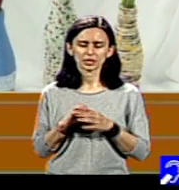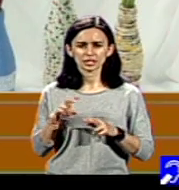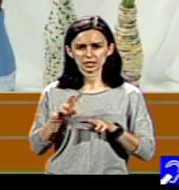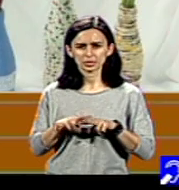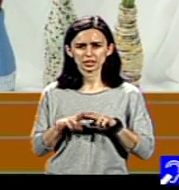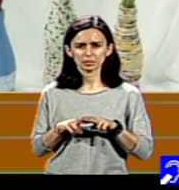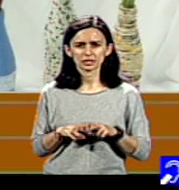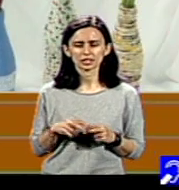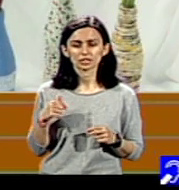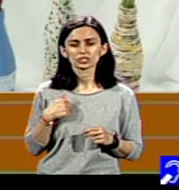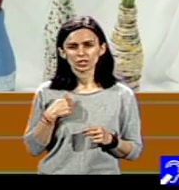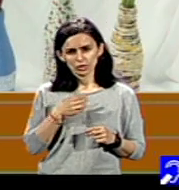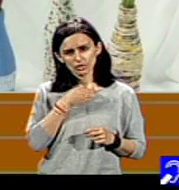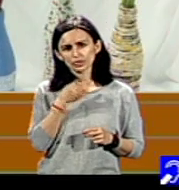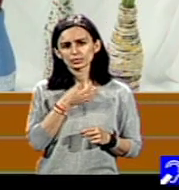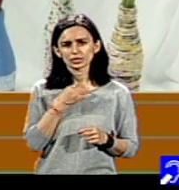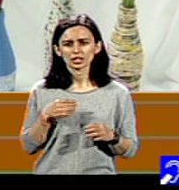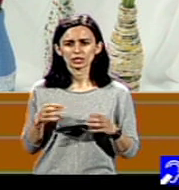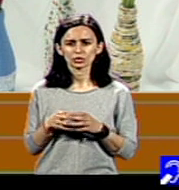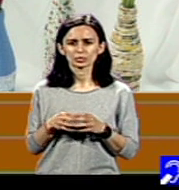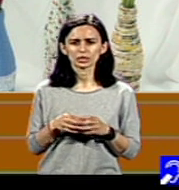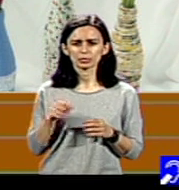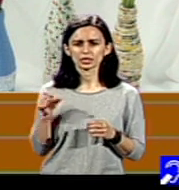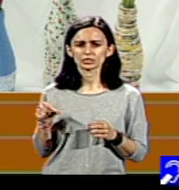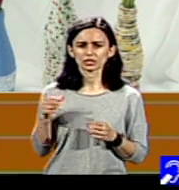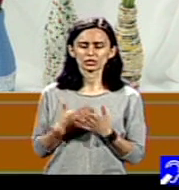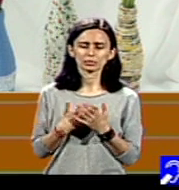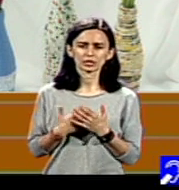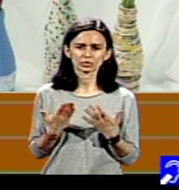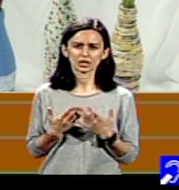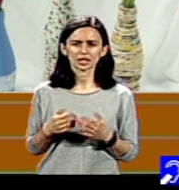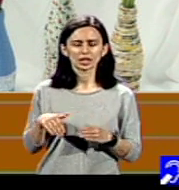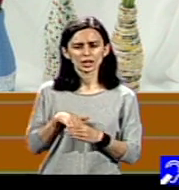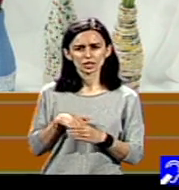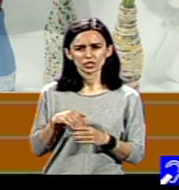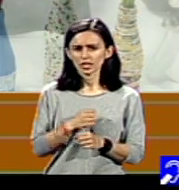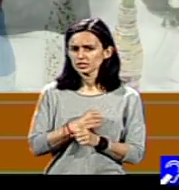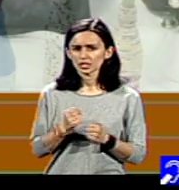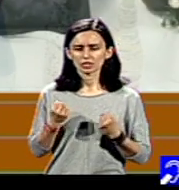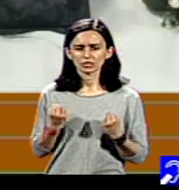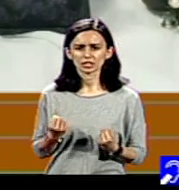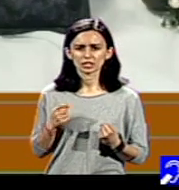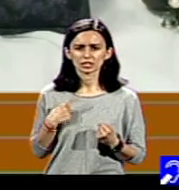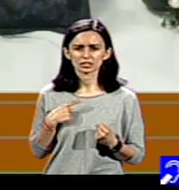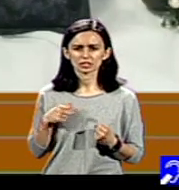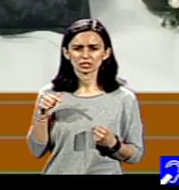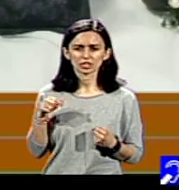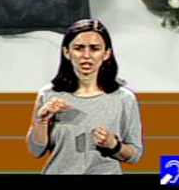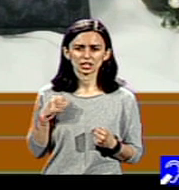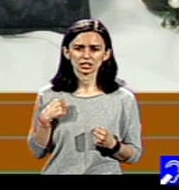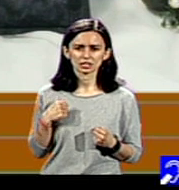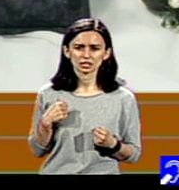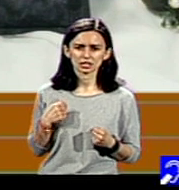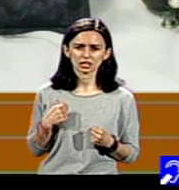pentru care angajarea în muncă este cea mai dificilă este exact cel al tinerilor